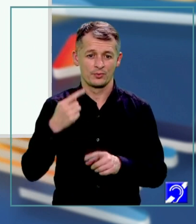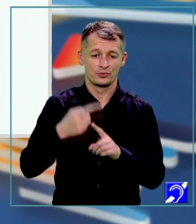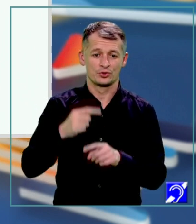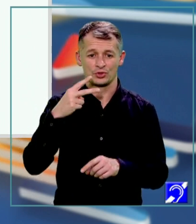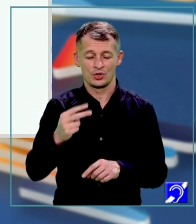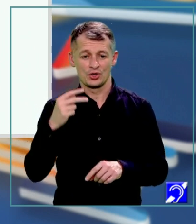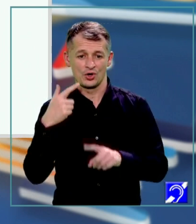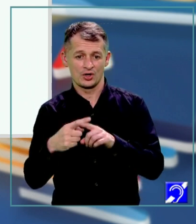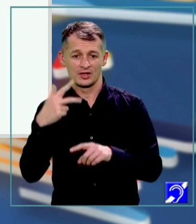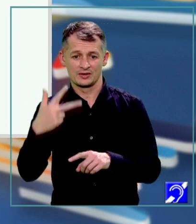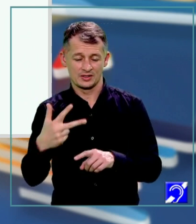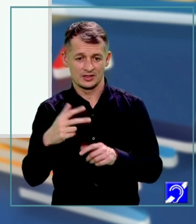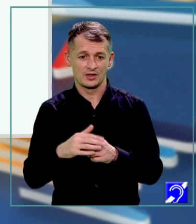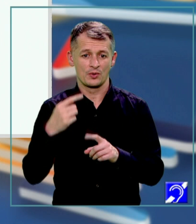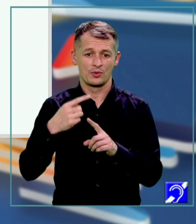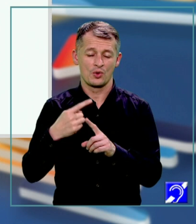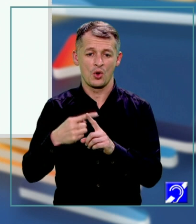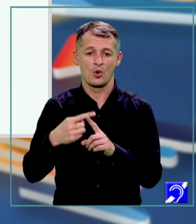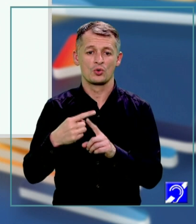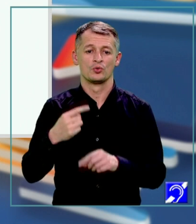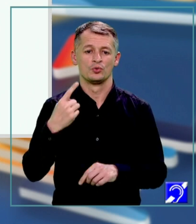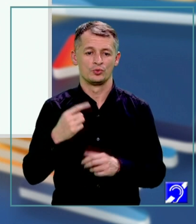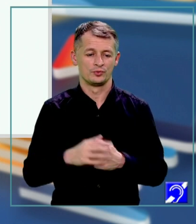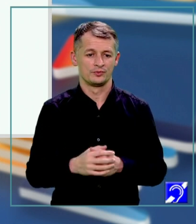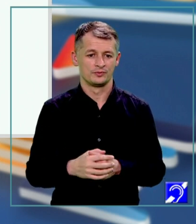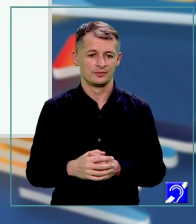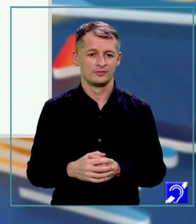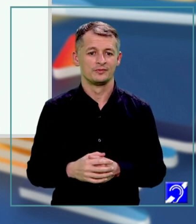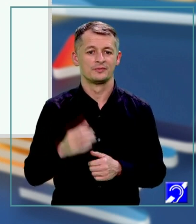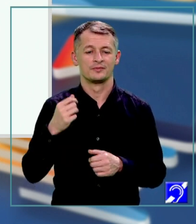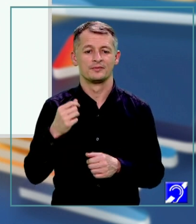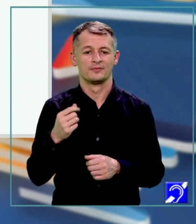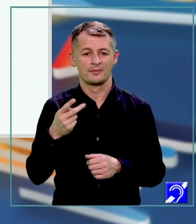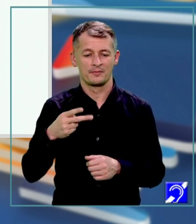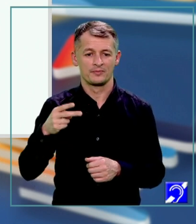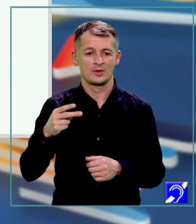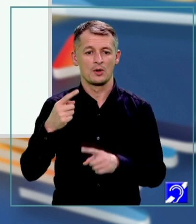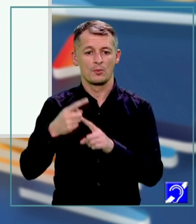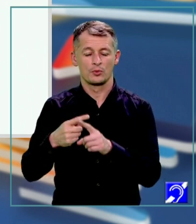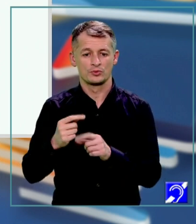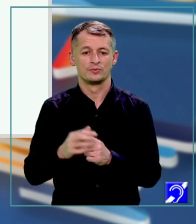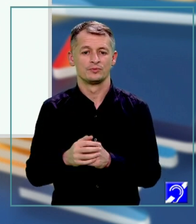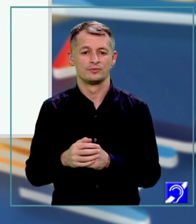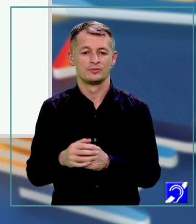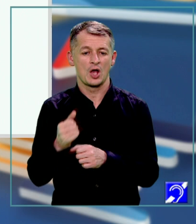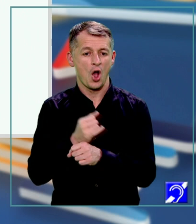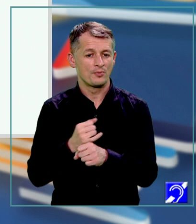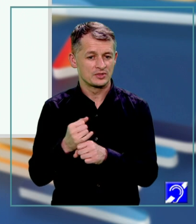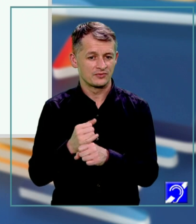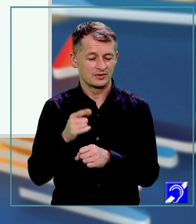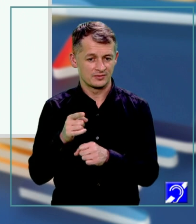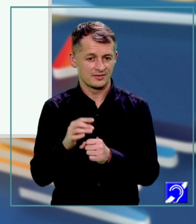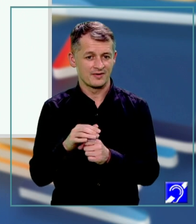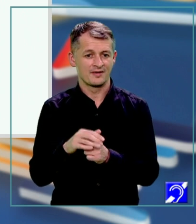supra radical din 3 ori 1 plus b pătrat plus 1 la pătrat. Plus. Observați că aici